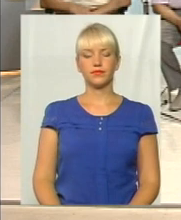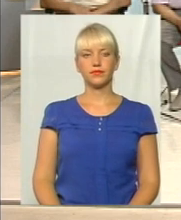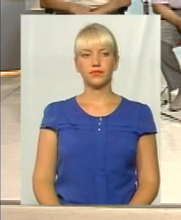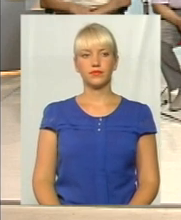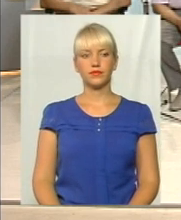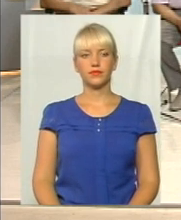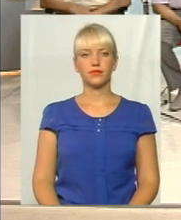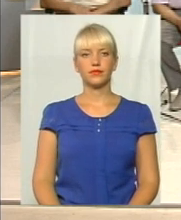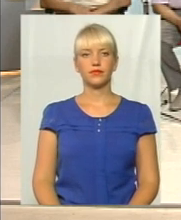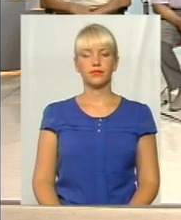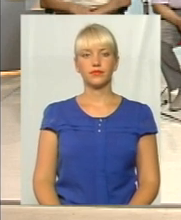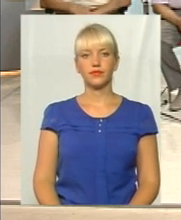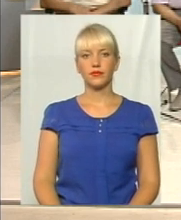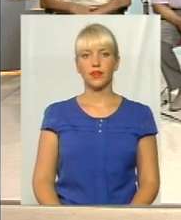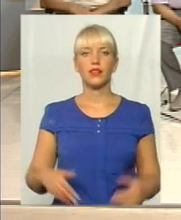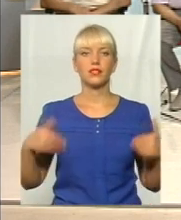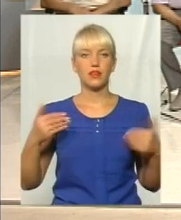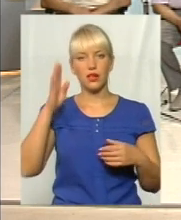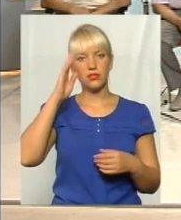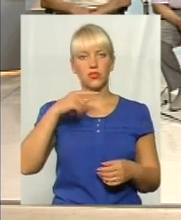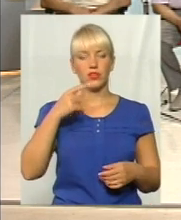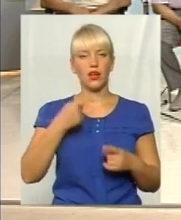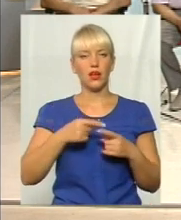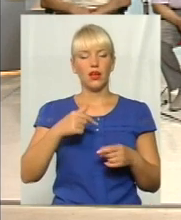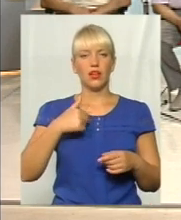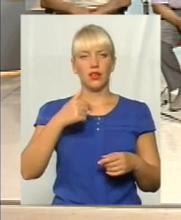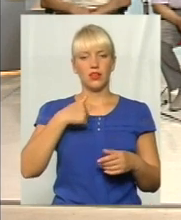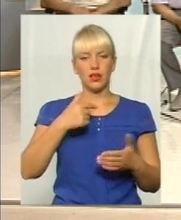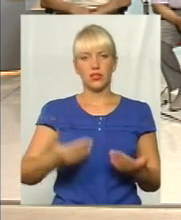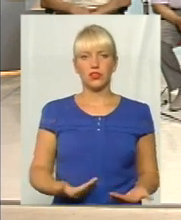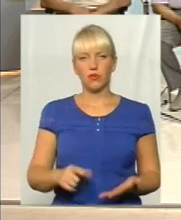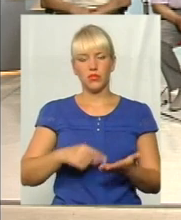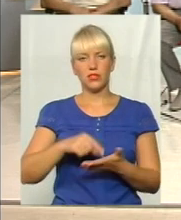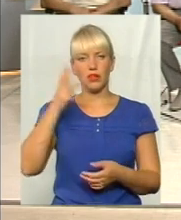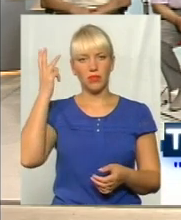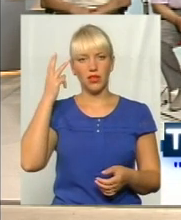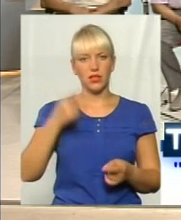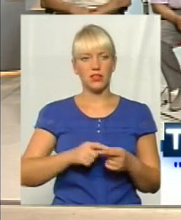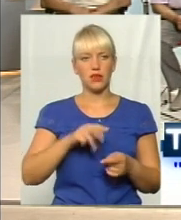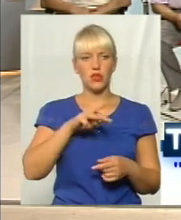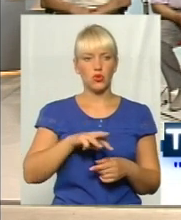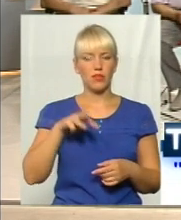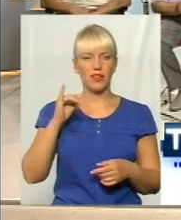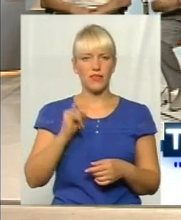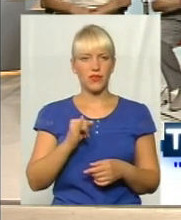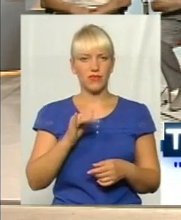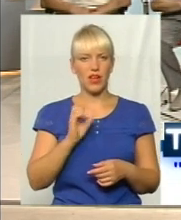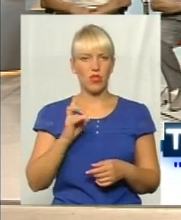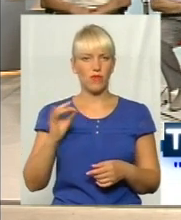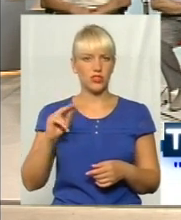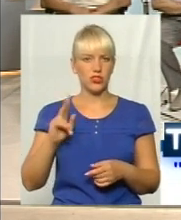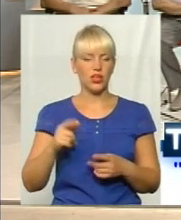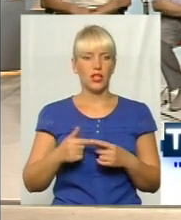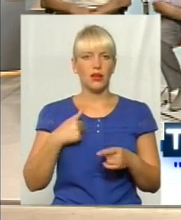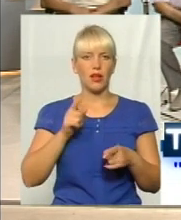почуємо. Добрий вечір. Здравствуйте. Здравствуйте. Мешканець міста Кмельницького, Мишляковський, Ген Іванович. Дякую.